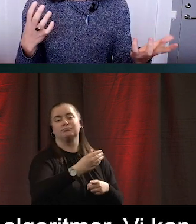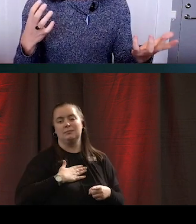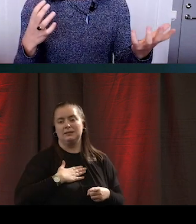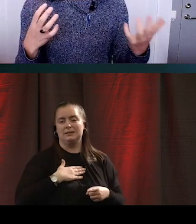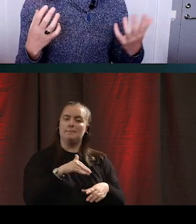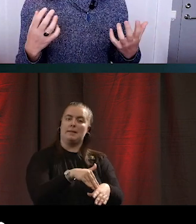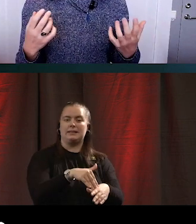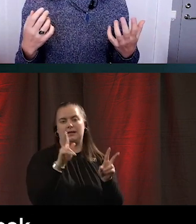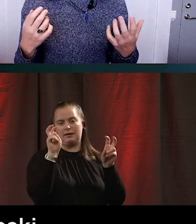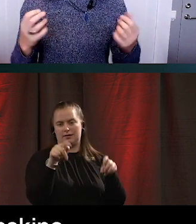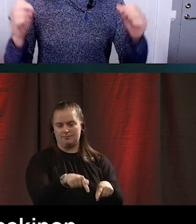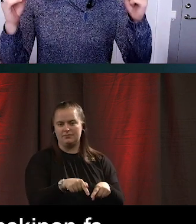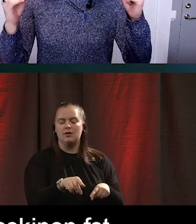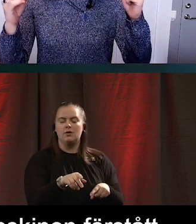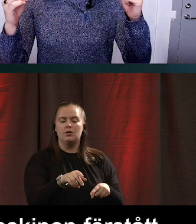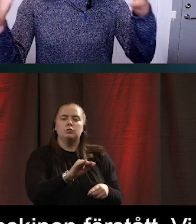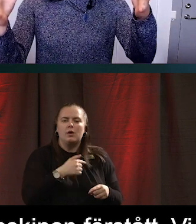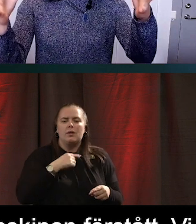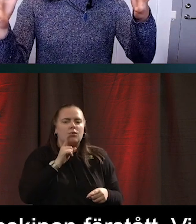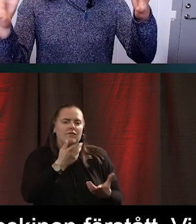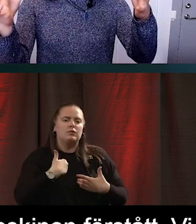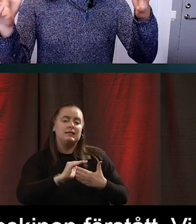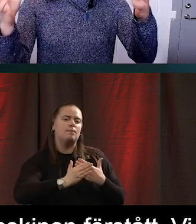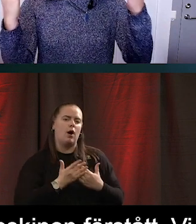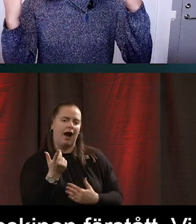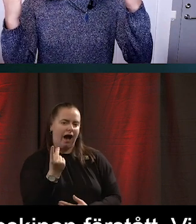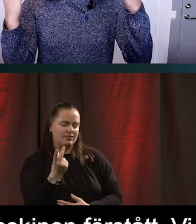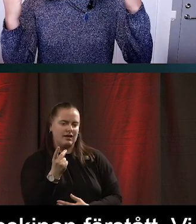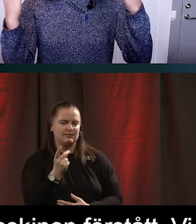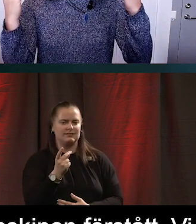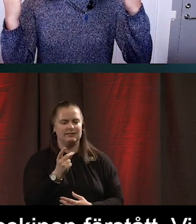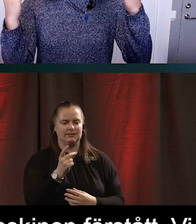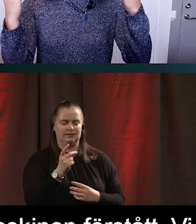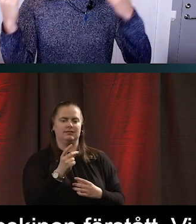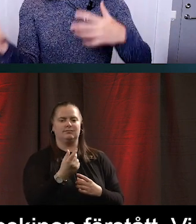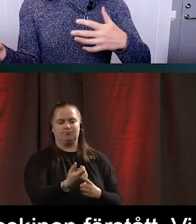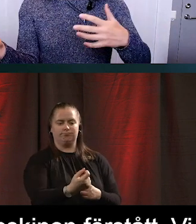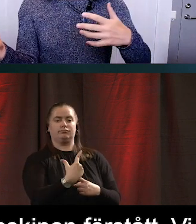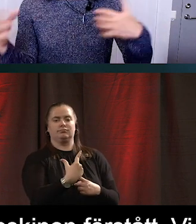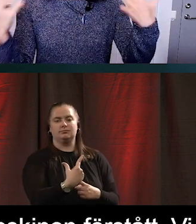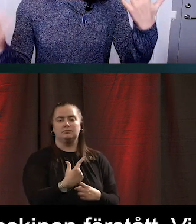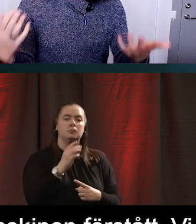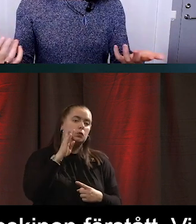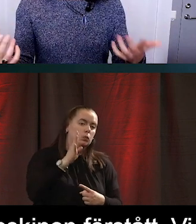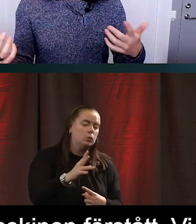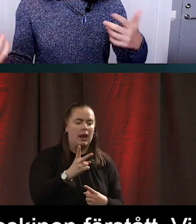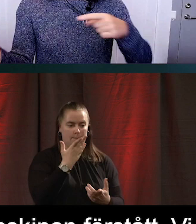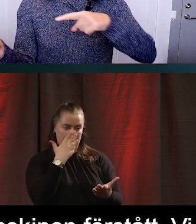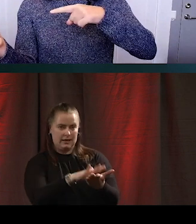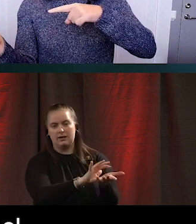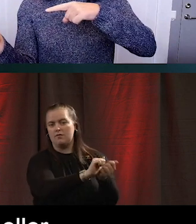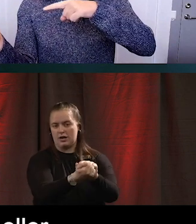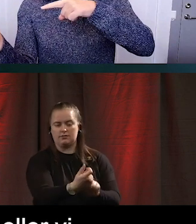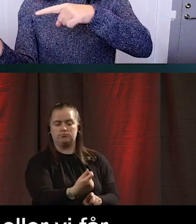får vi då tillbaka ett sinnesintryck i form av att bilden ändras eller att vi får en ljudsignal eller vad det nu kan vara. Men